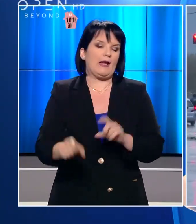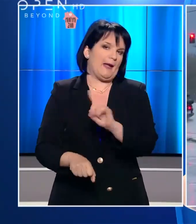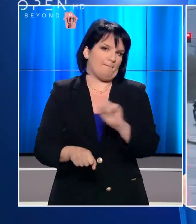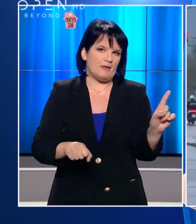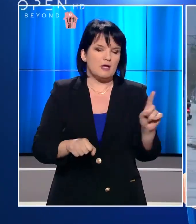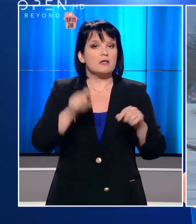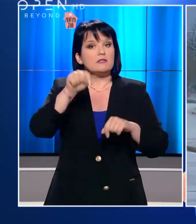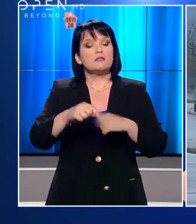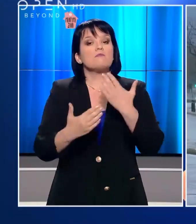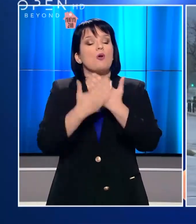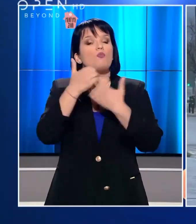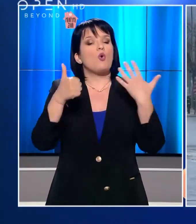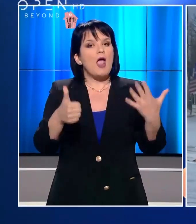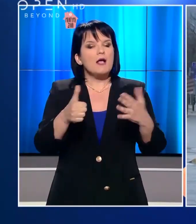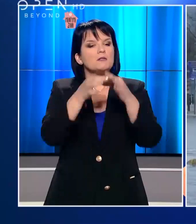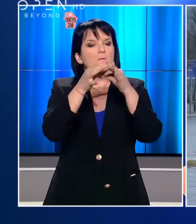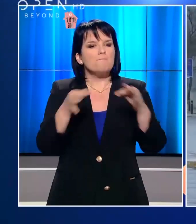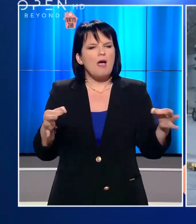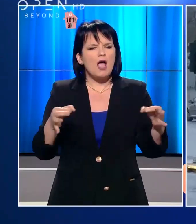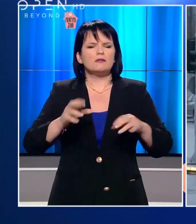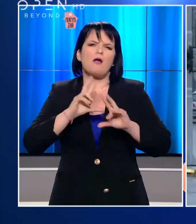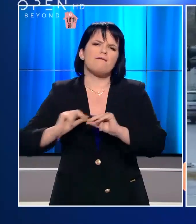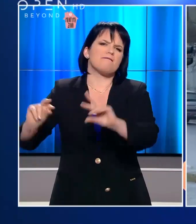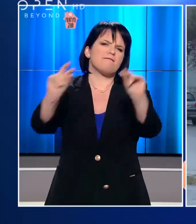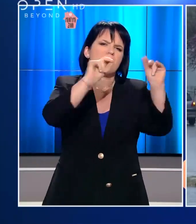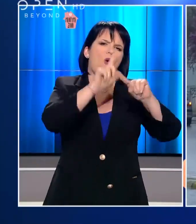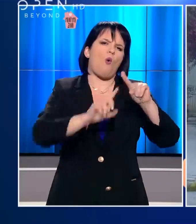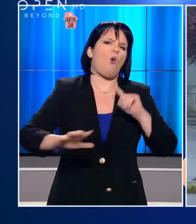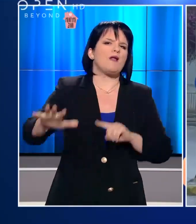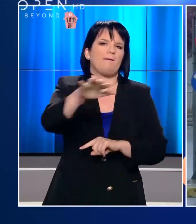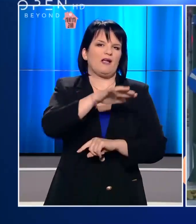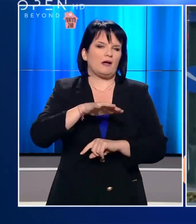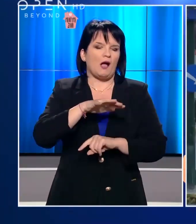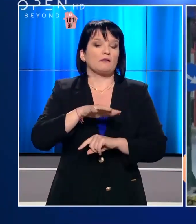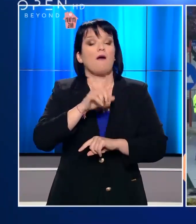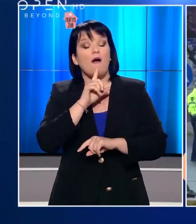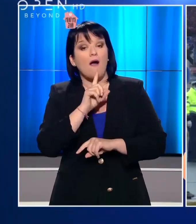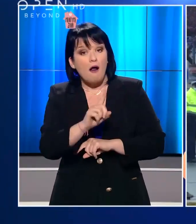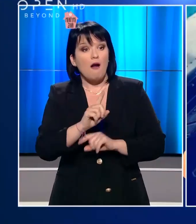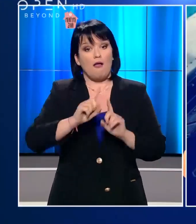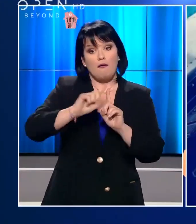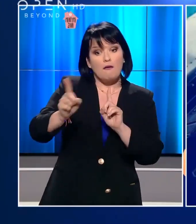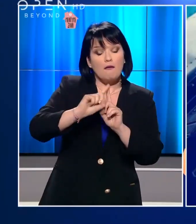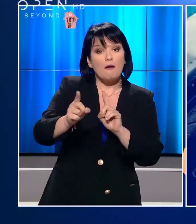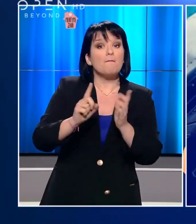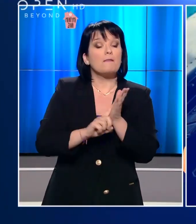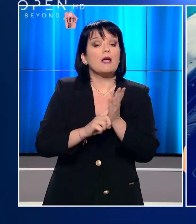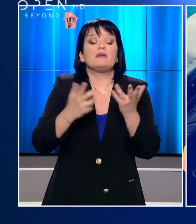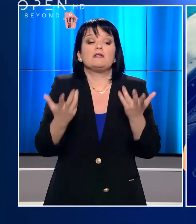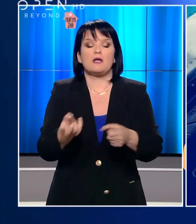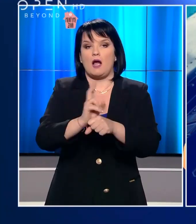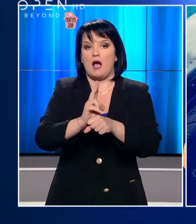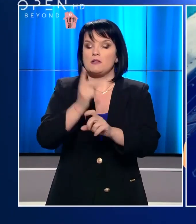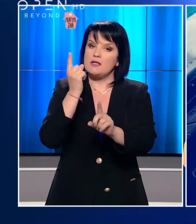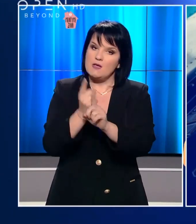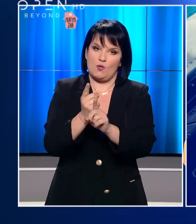σήμερα στις 6 το πρωί τα περιοριστικά μέτρα ισχύουν για όλους τους Έλληνες σε όλη την επικράτεια, οι οποίοι για να μετακινηθούν πρέπει να έχουν στα χέρια τους